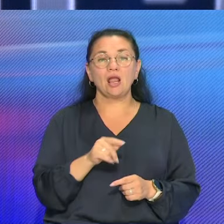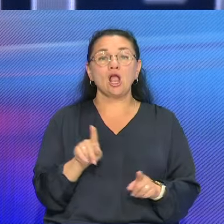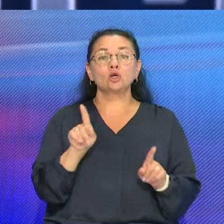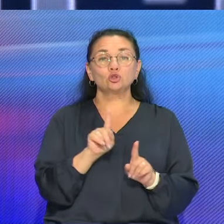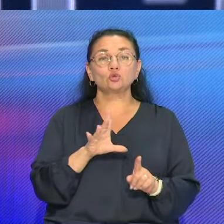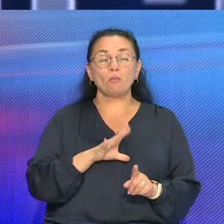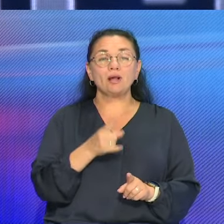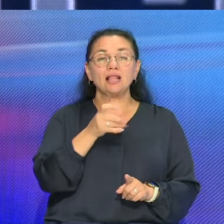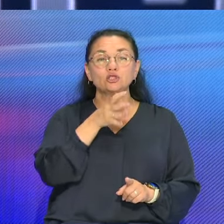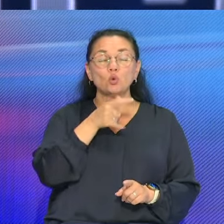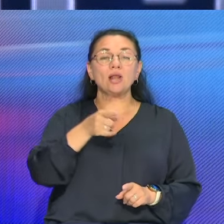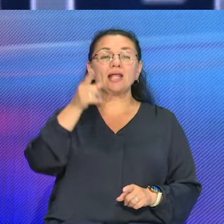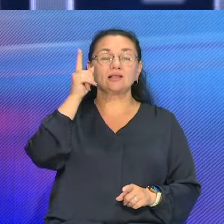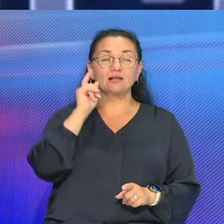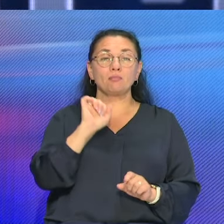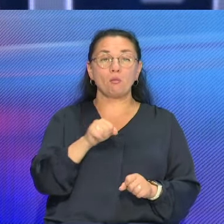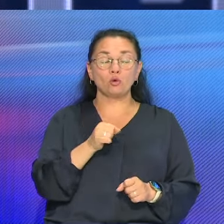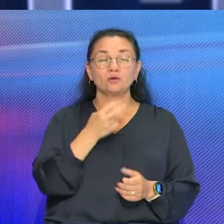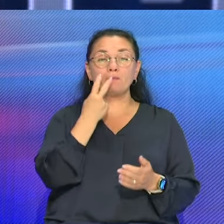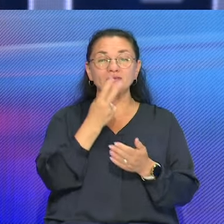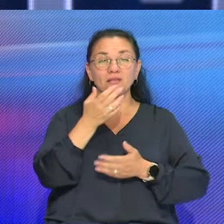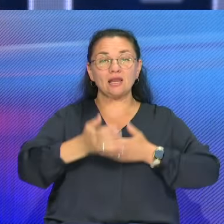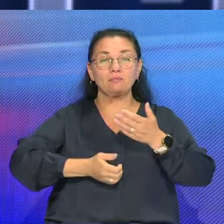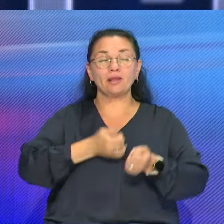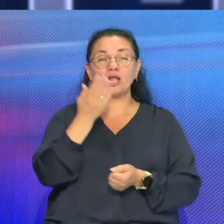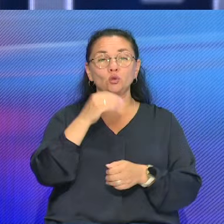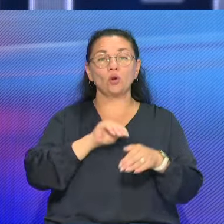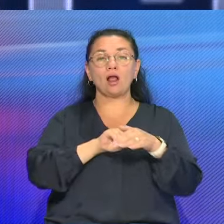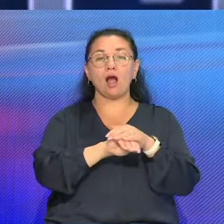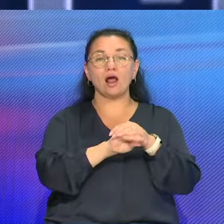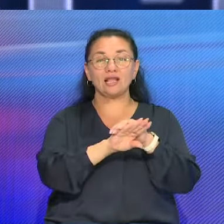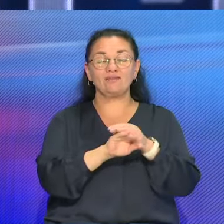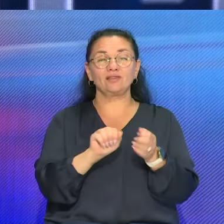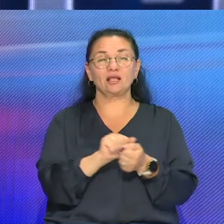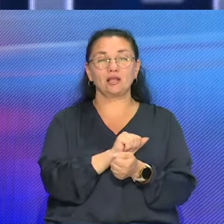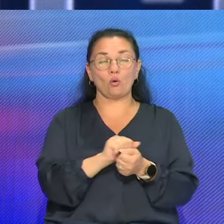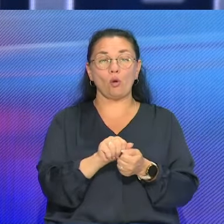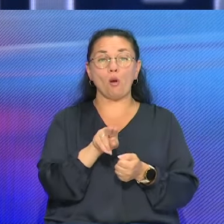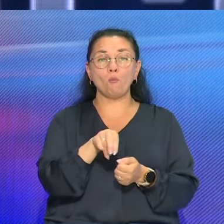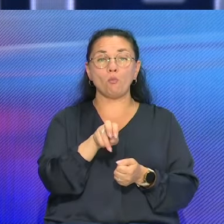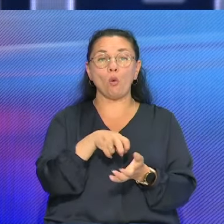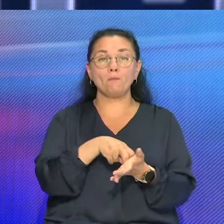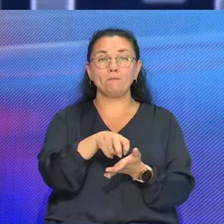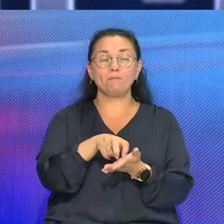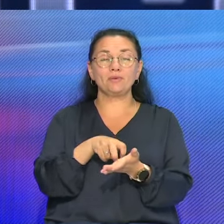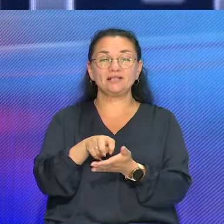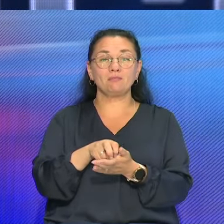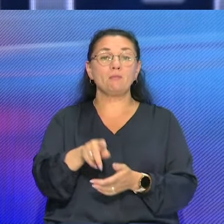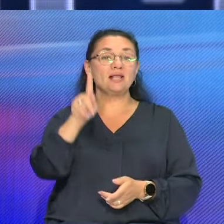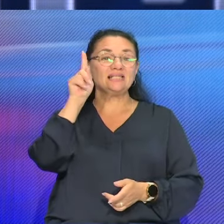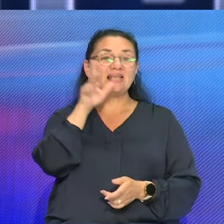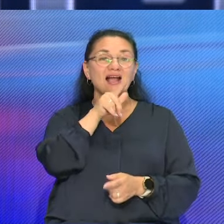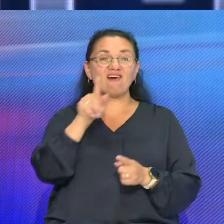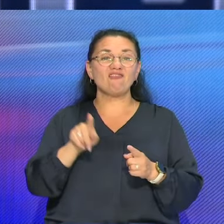мы узнаем только по архивным документам, по письмам очевидцев тех времен, то